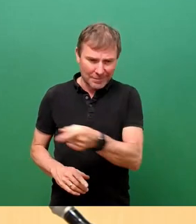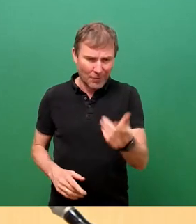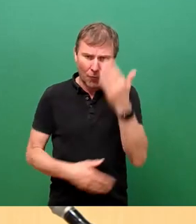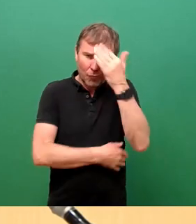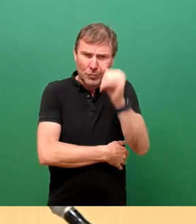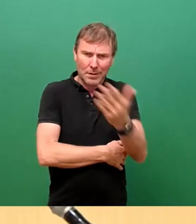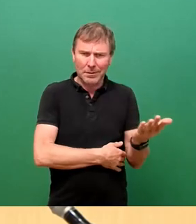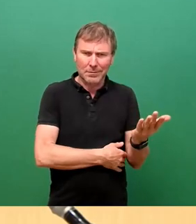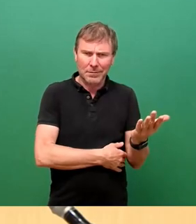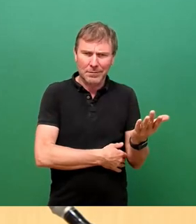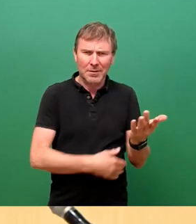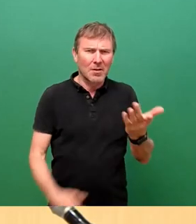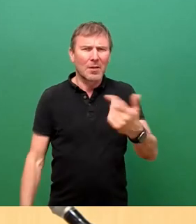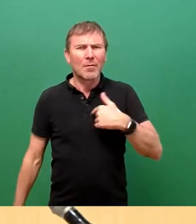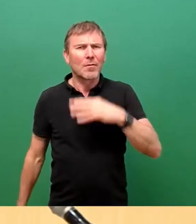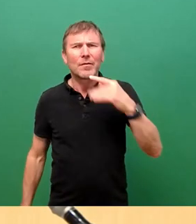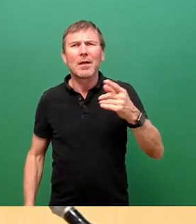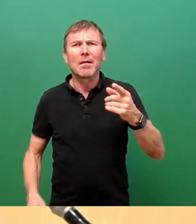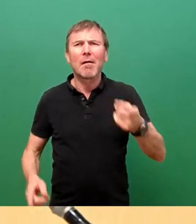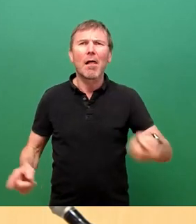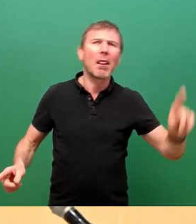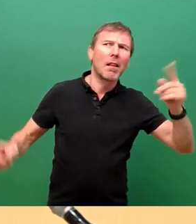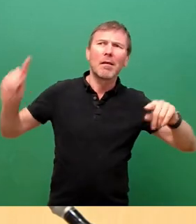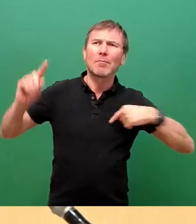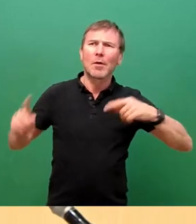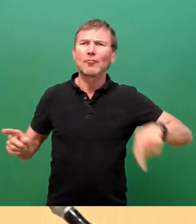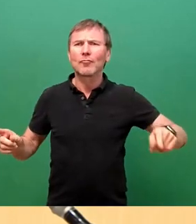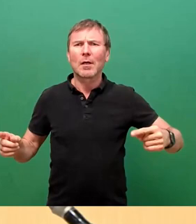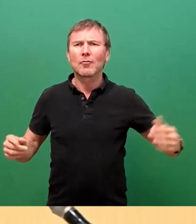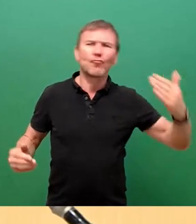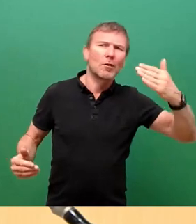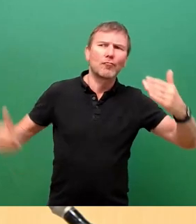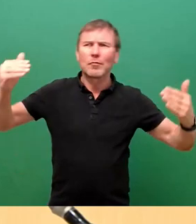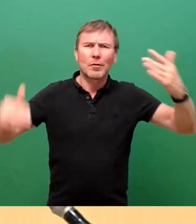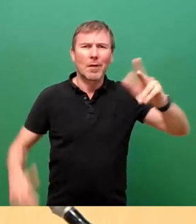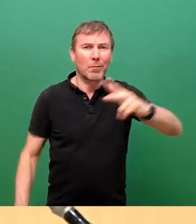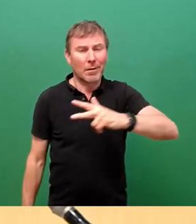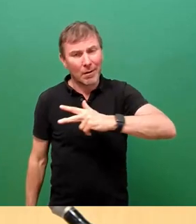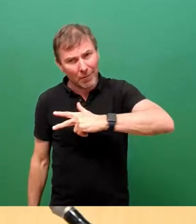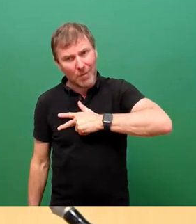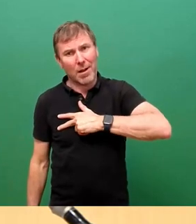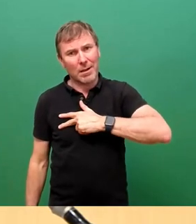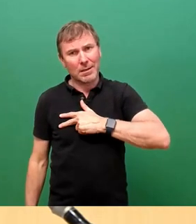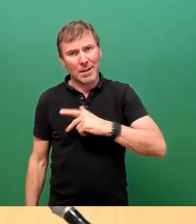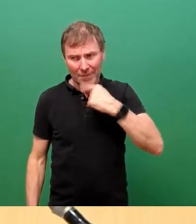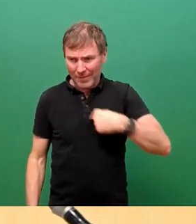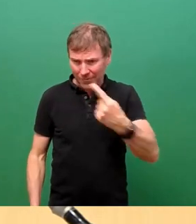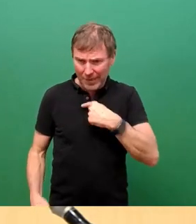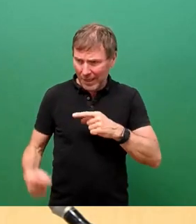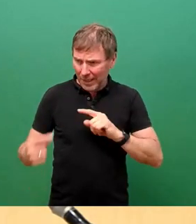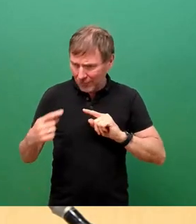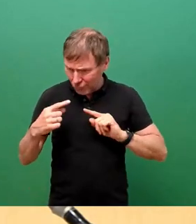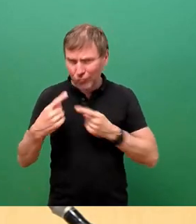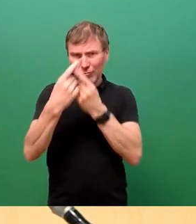über viele andere Auswüchse, die es so auch in unserer Stadt gibt. Die Wahrheit ist aber, dass wenn wir über etwas streiten und dann irgendwann einen